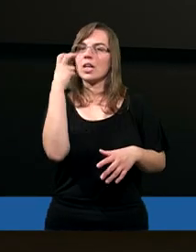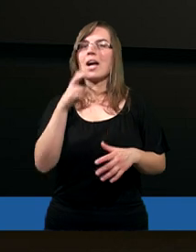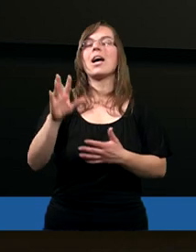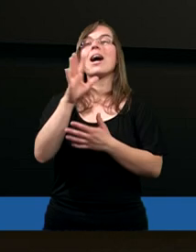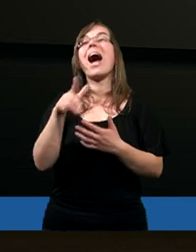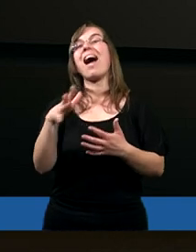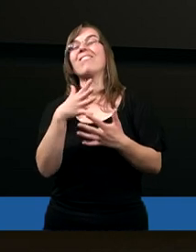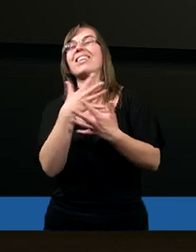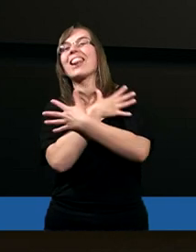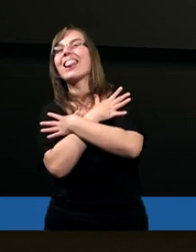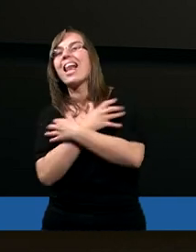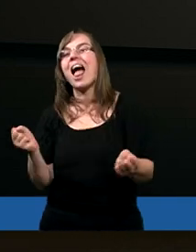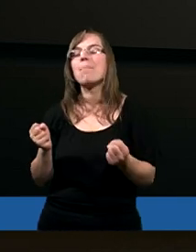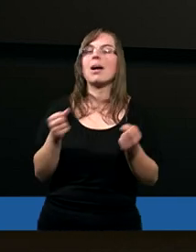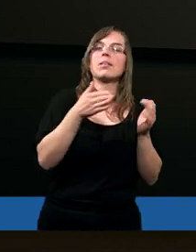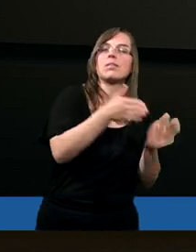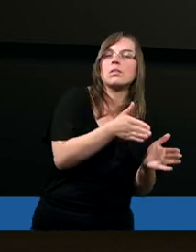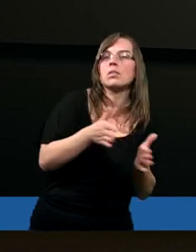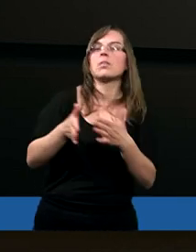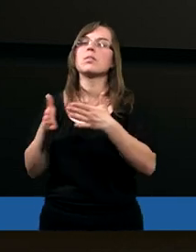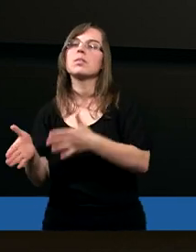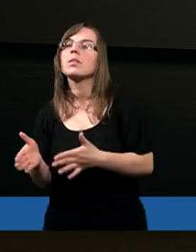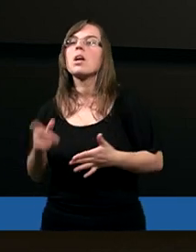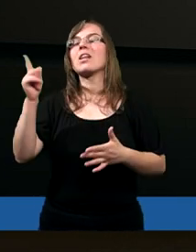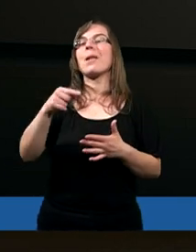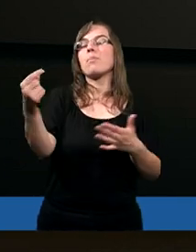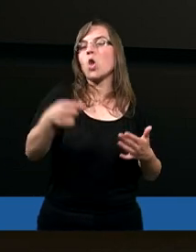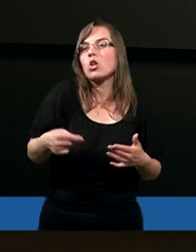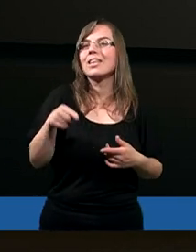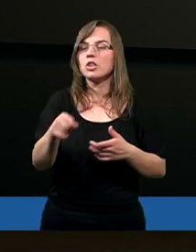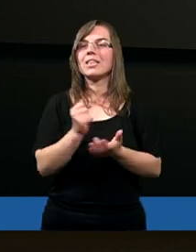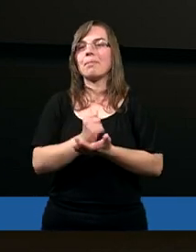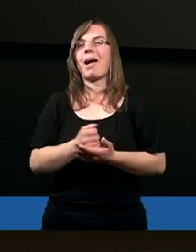dylemat, który w zasadzie wielu chrześcijan dotyczy.